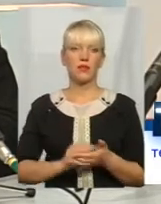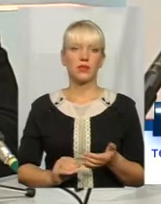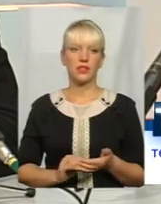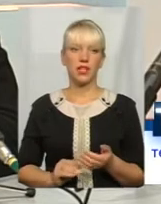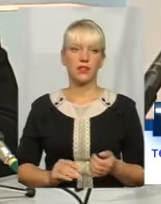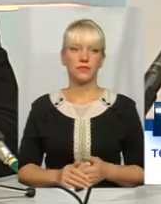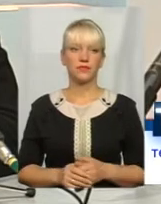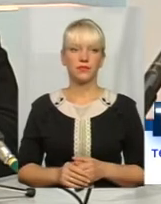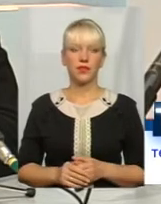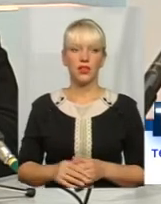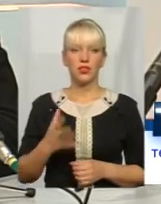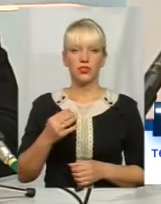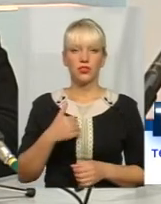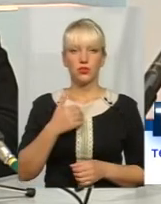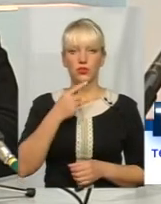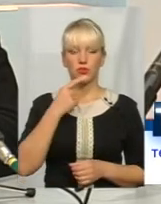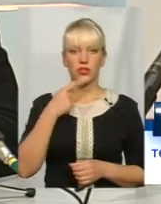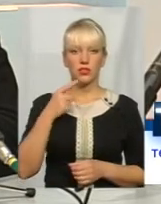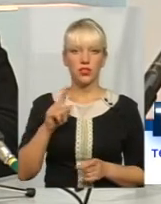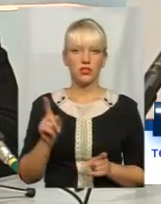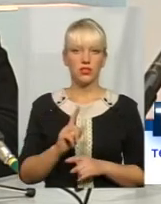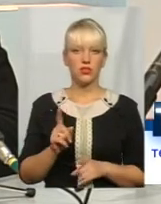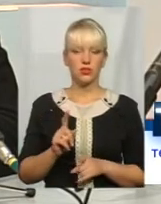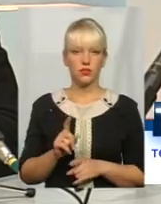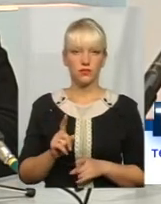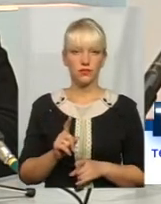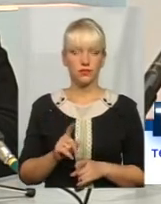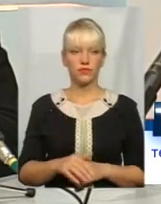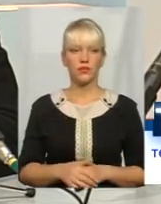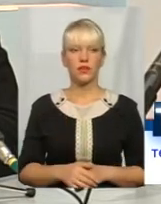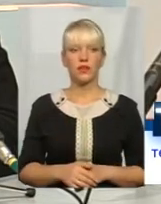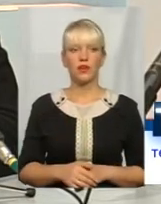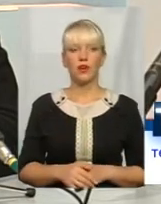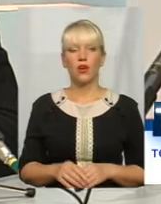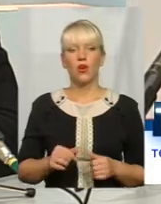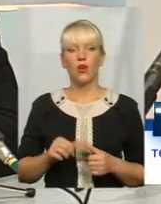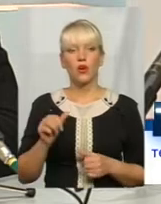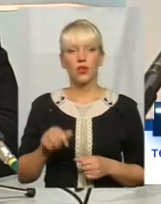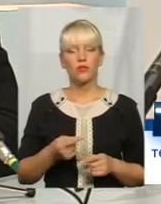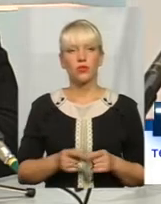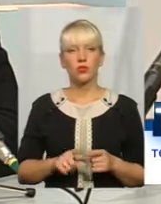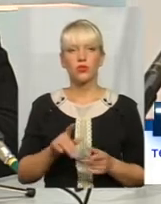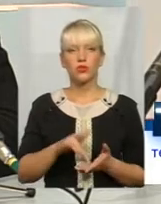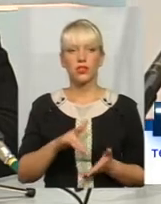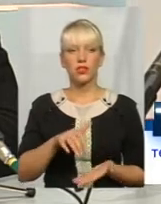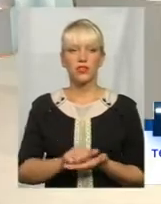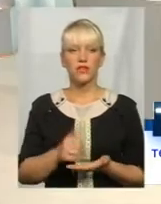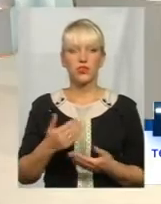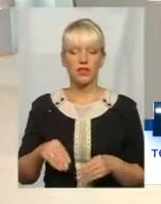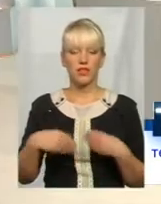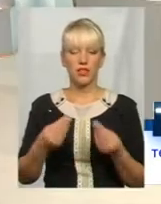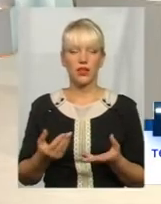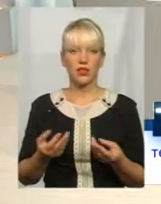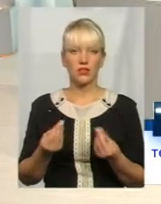До того, хочу зазначити, що крім того, що центр зайнятості вже видає певні